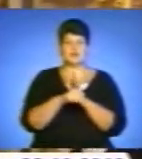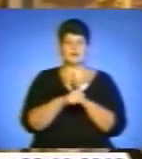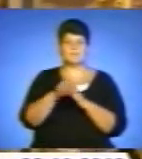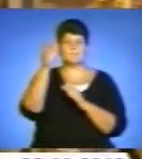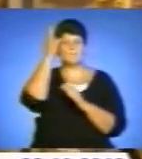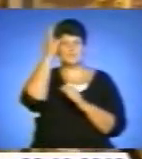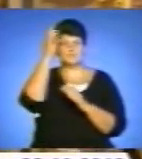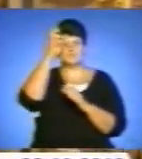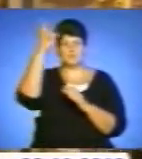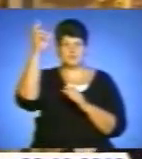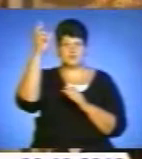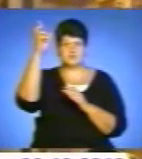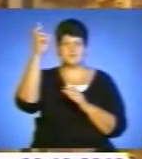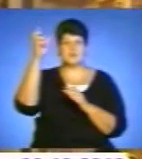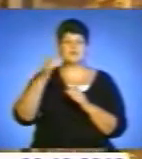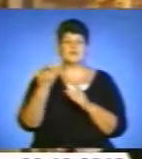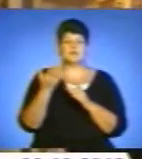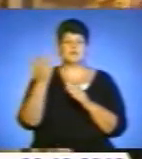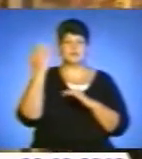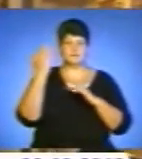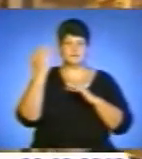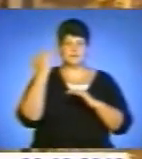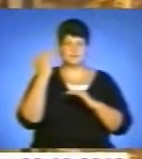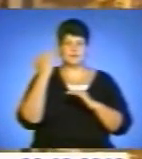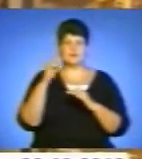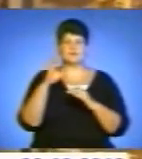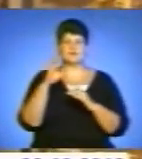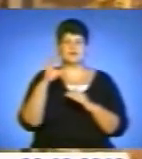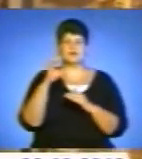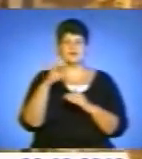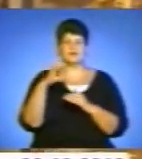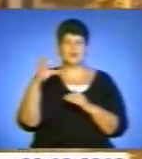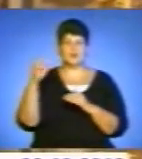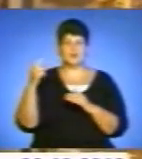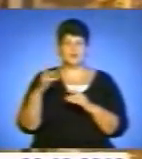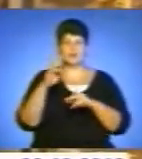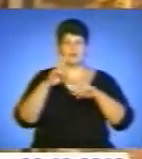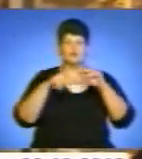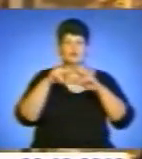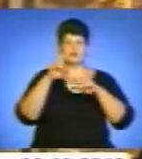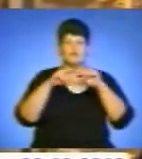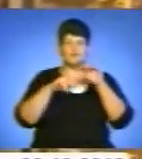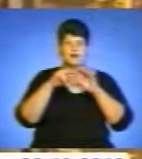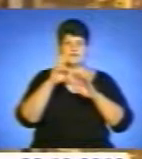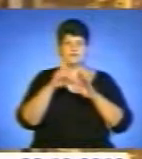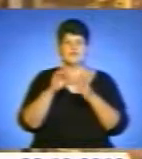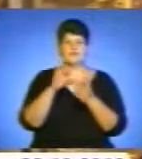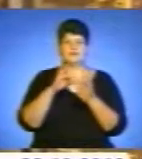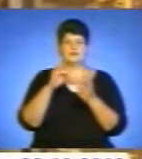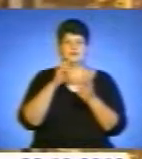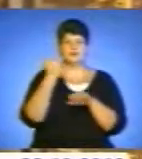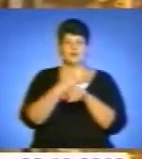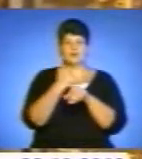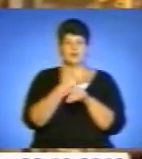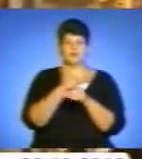в столичних градах, імперії чи державу, будувався собор Софії в Царгороді, було і в